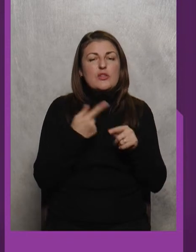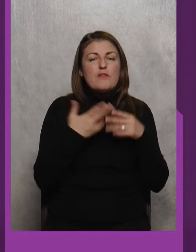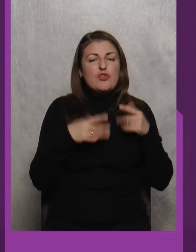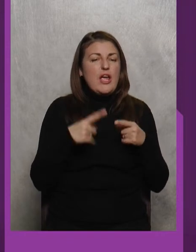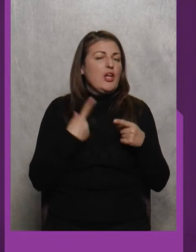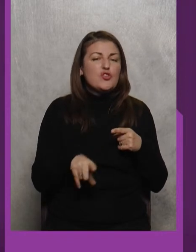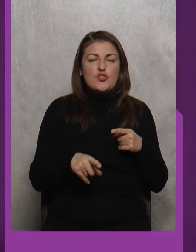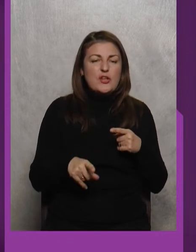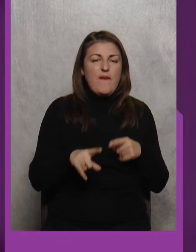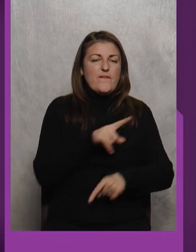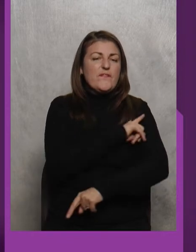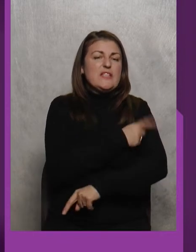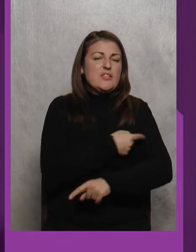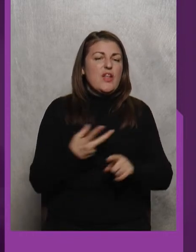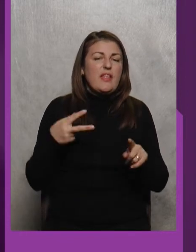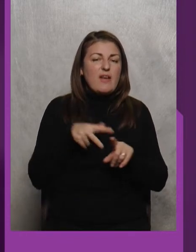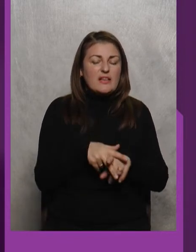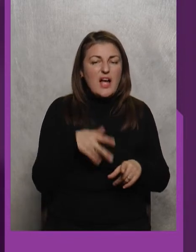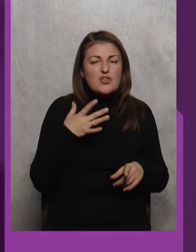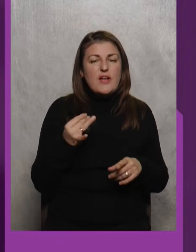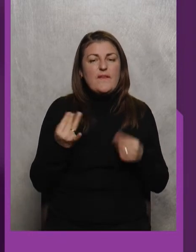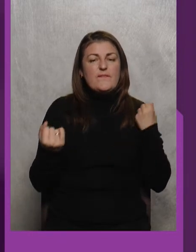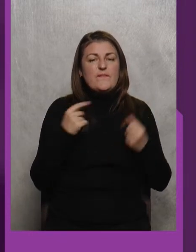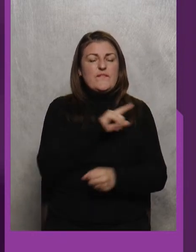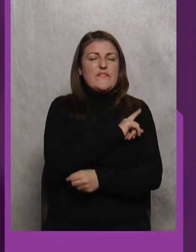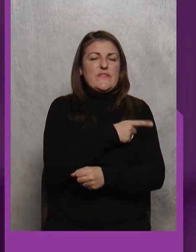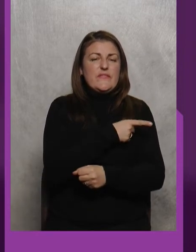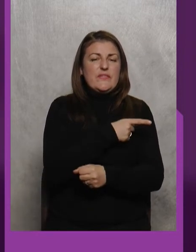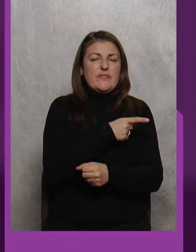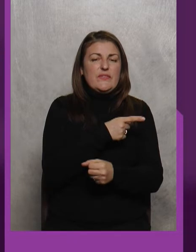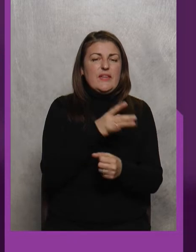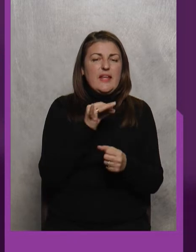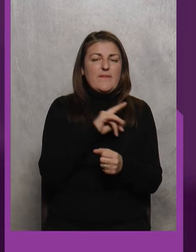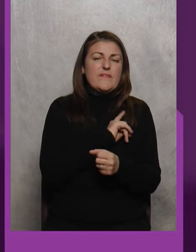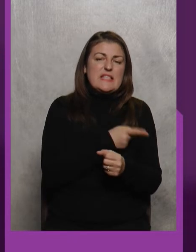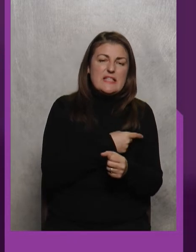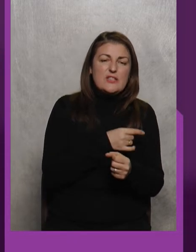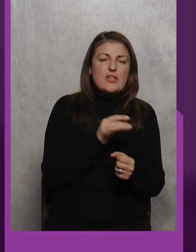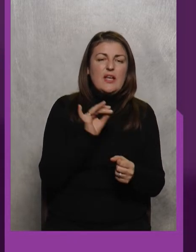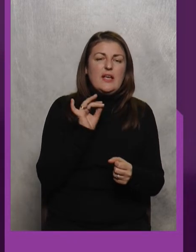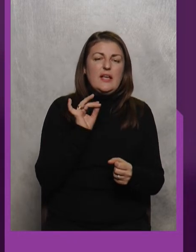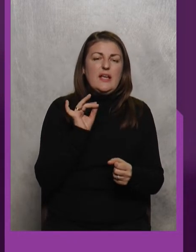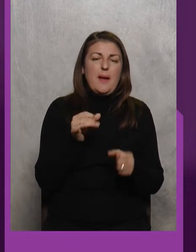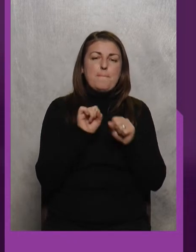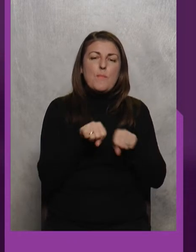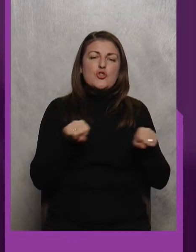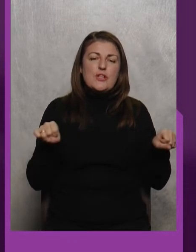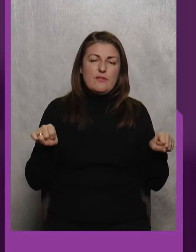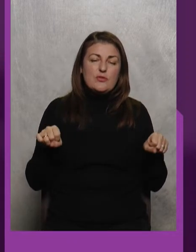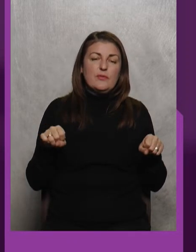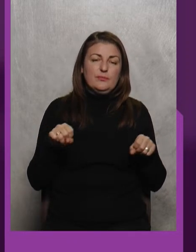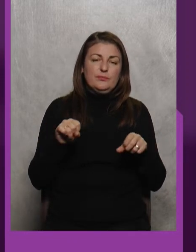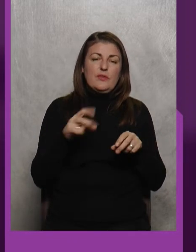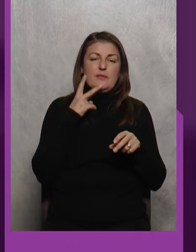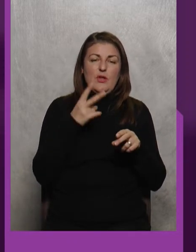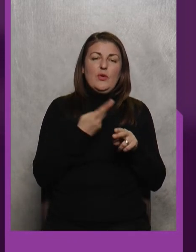інше фізичне навантаження І фізичне можливості суперників Дуже цікавий, це